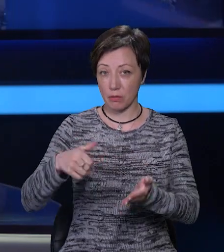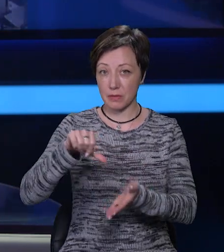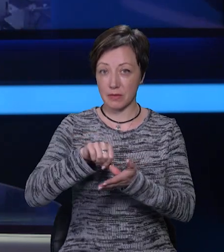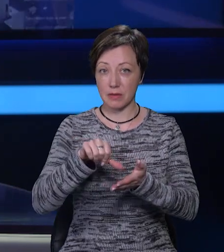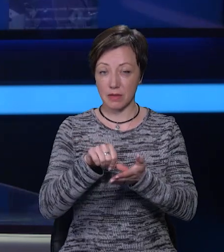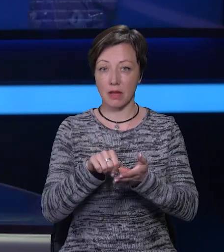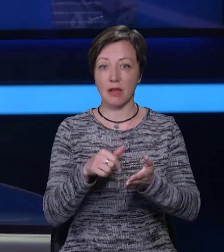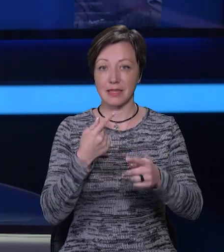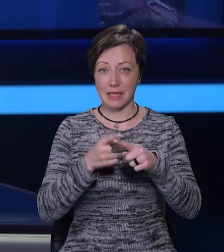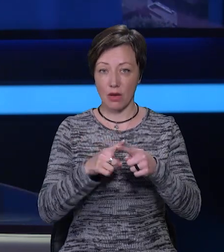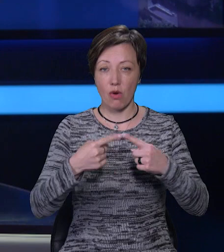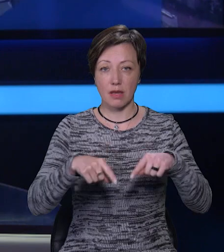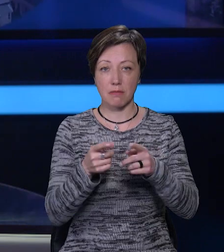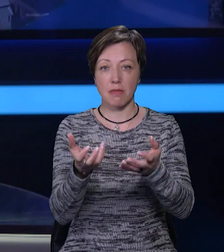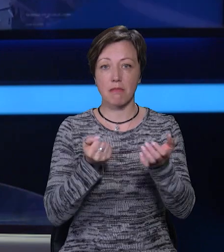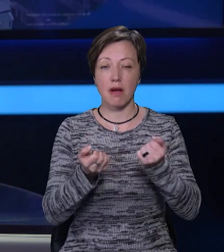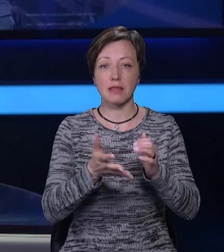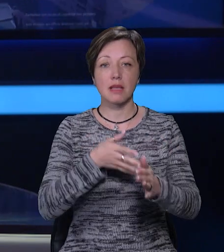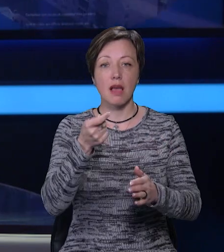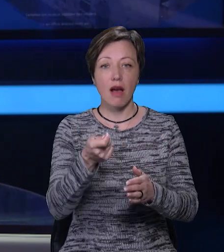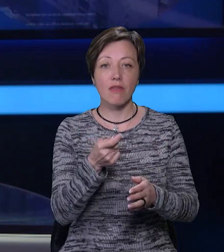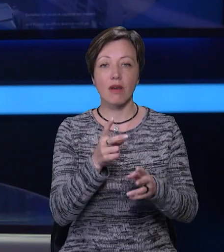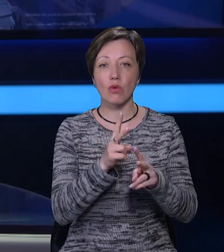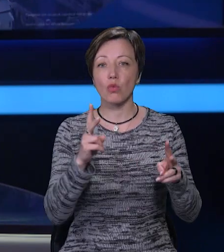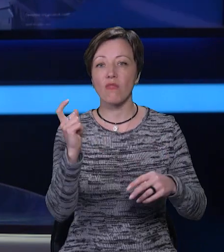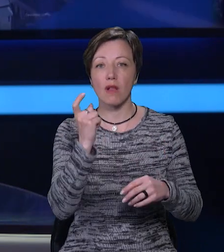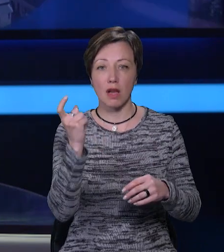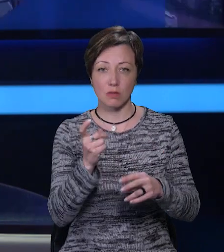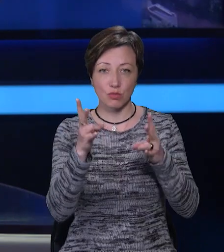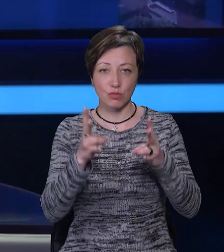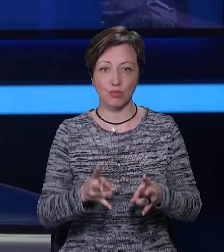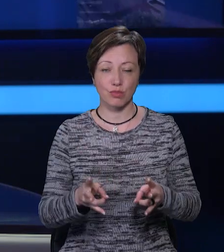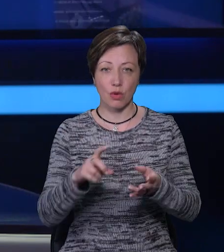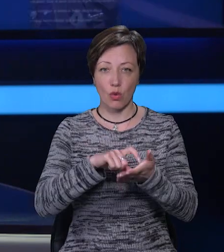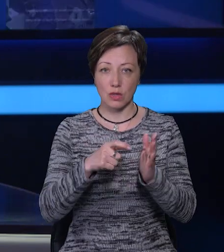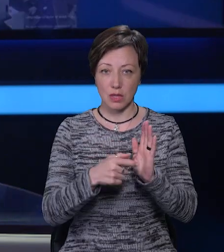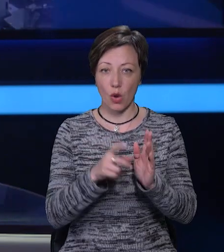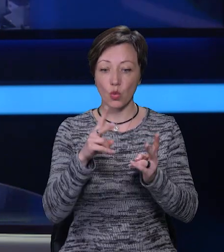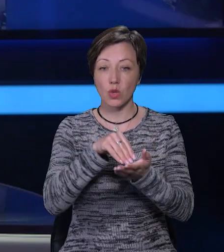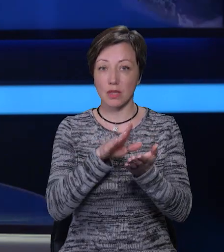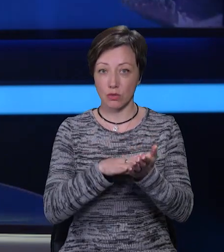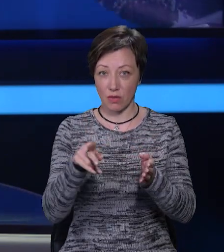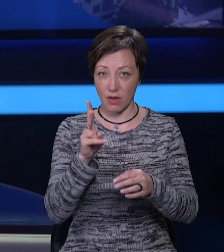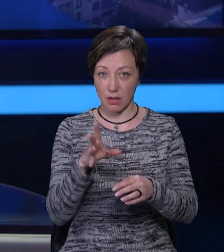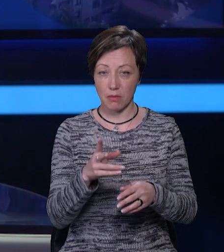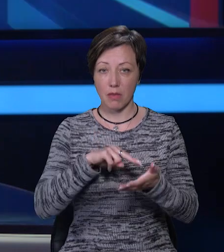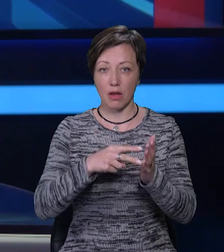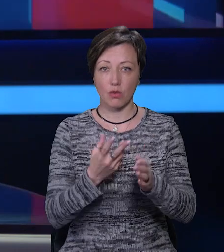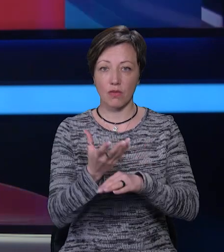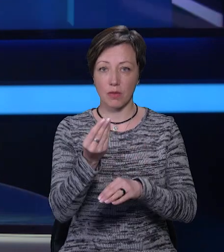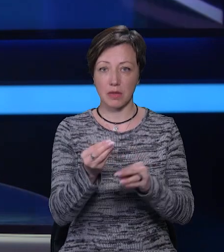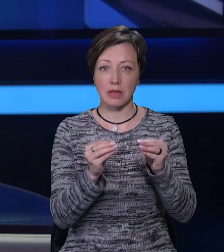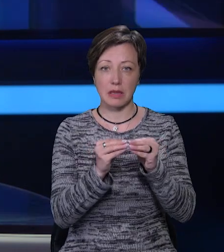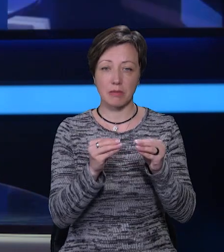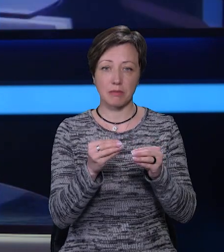заяви від власників пошкоджених осель. Протягом трьох місяців кожному, хто зареєстрований в помешканні, планують виплатити більше